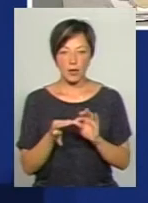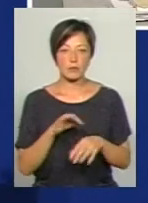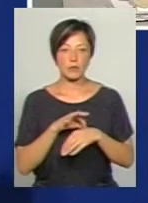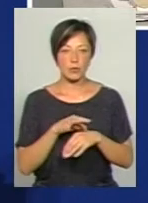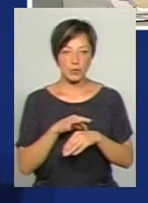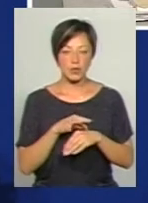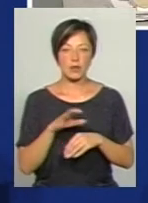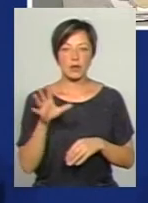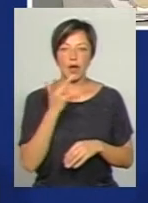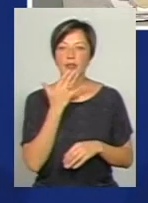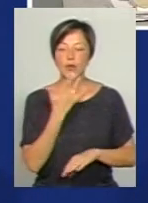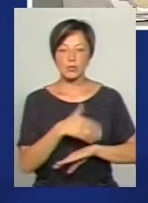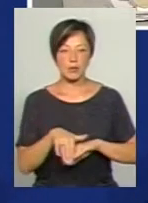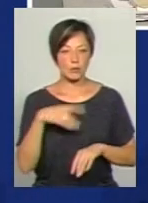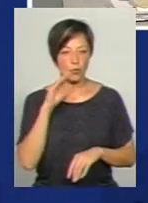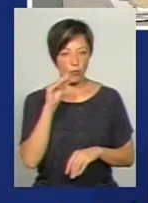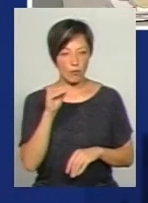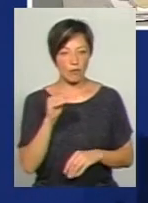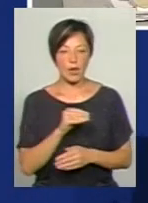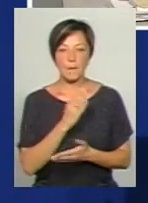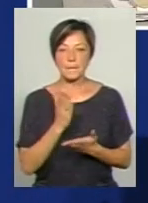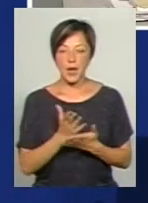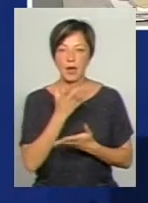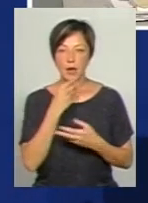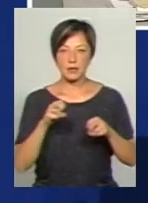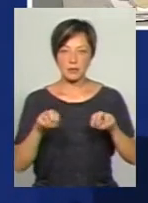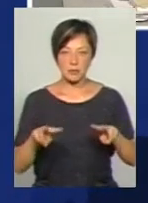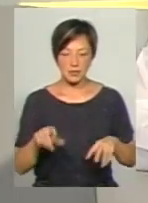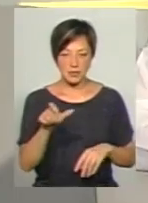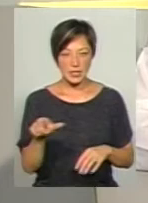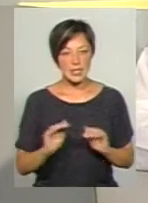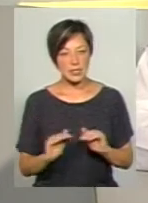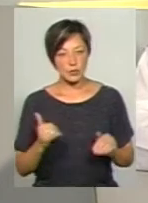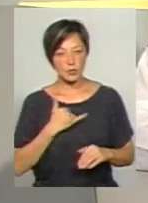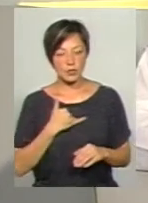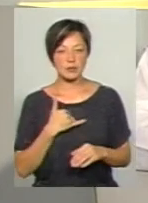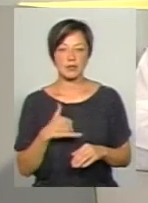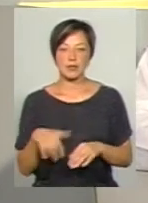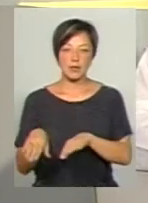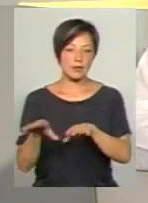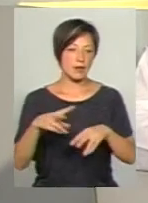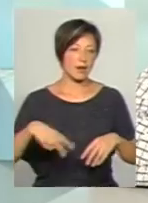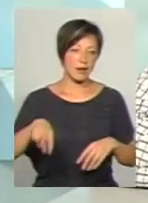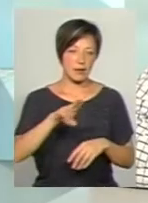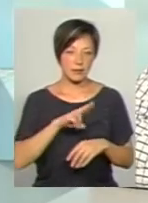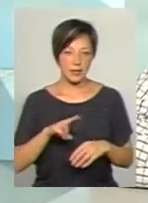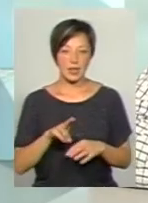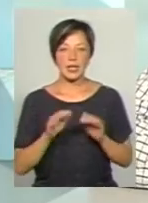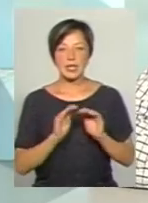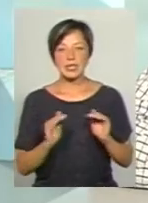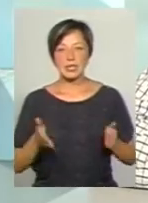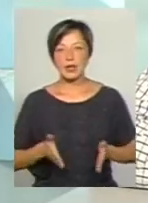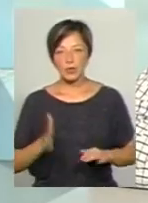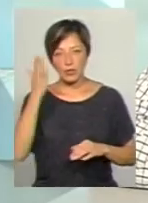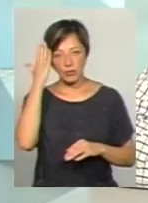іноземно, повністю англійською мовою. Тобто ми маємо гарний потенціал. Чи діти в нас не такі? Діти однакові скрізь. Діти народжуються